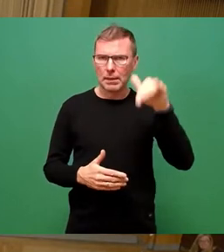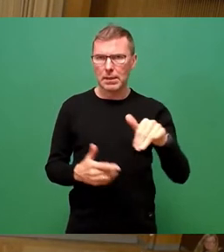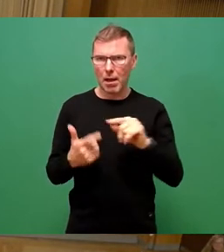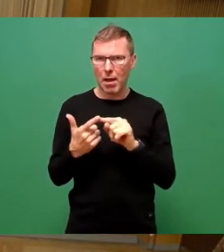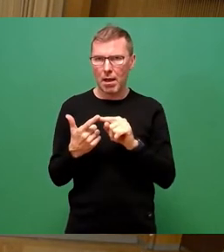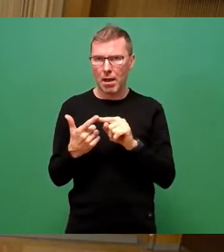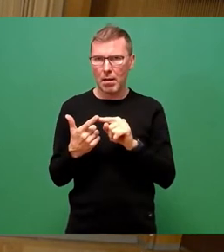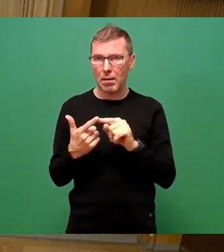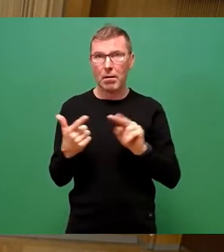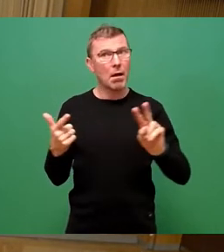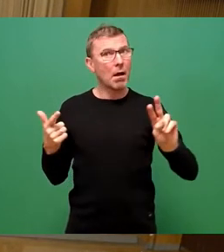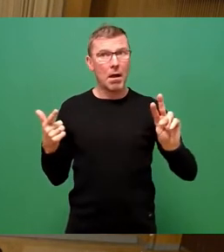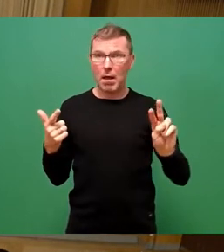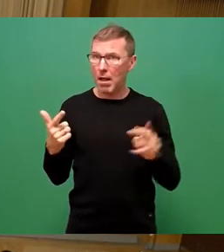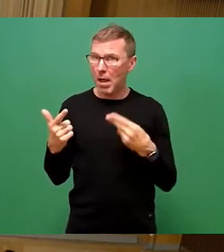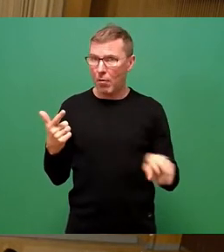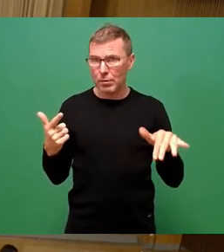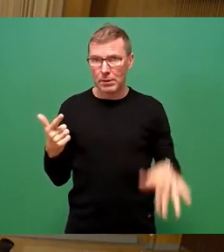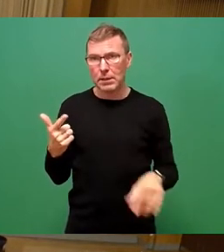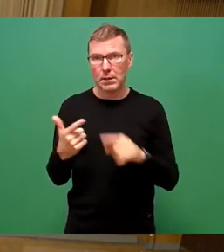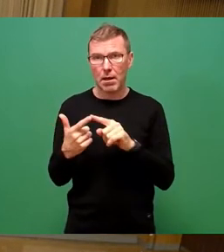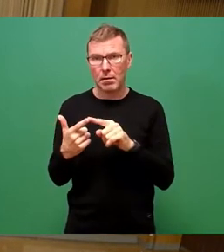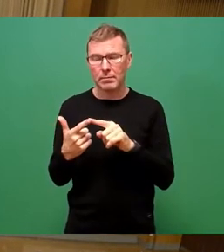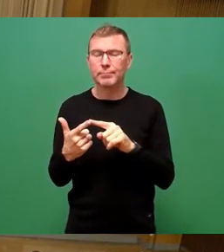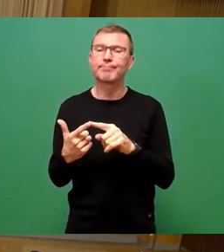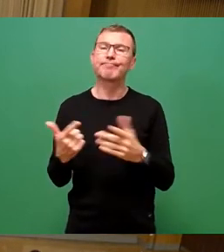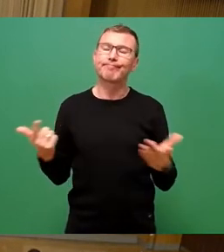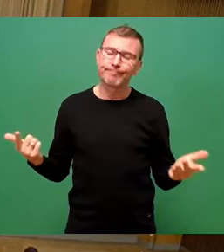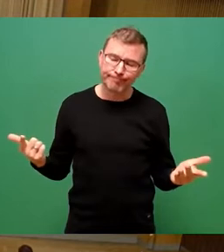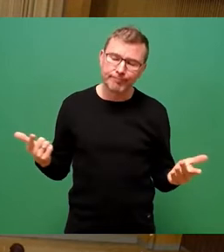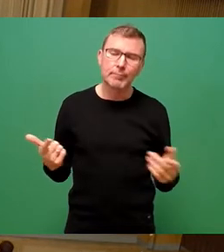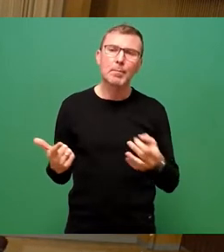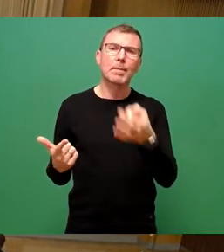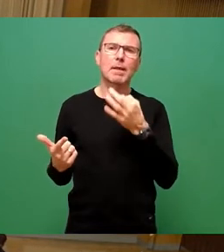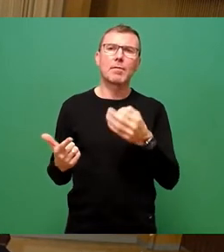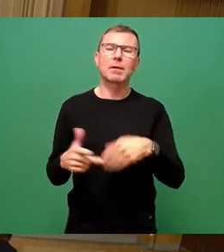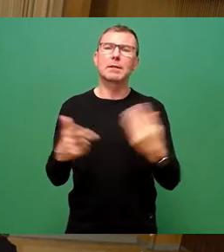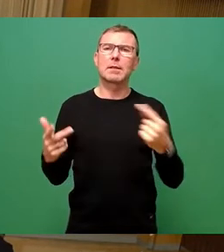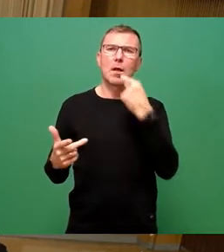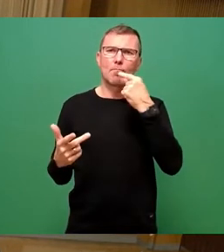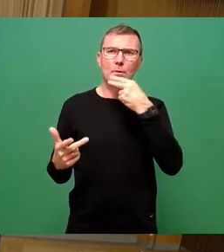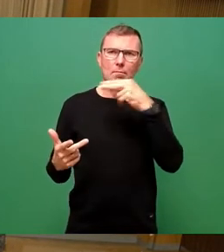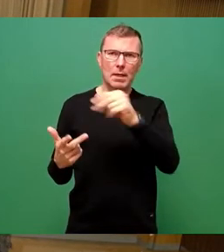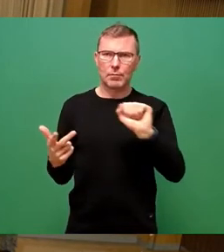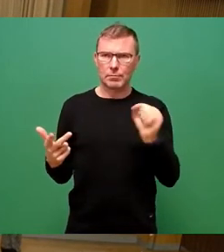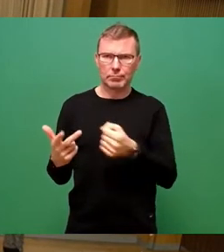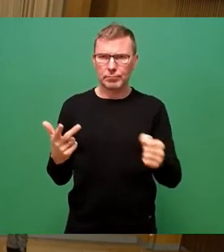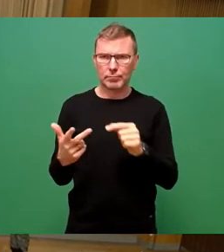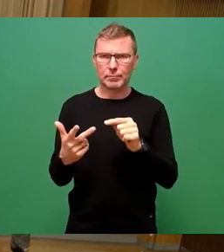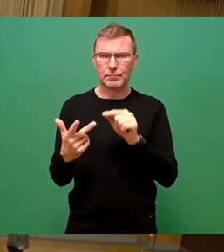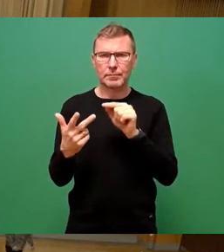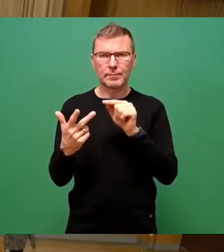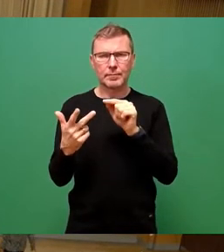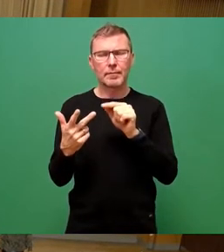Auch nicht, dann kann ich natürlich auch diese Frage hier nicht mündlich stellen lassen und